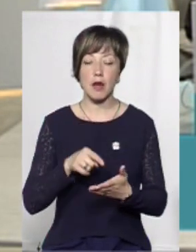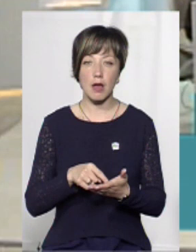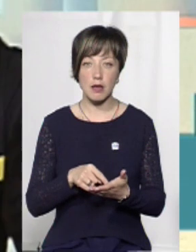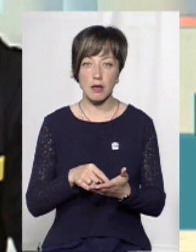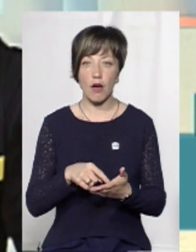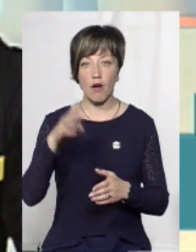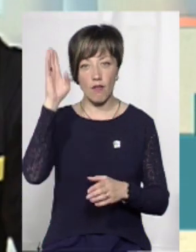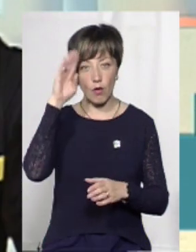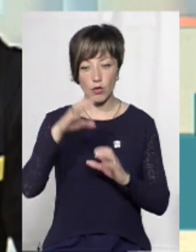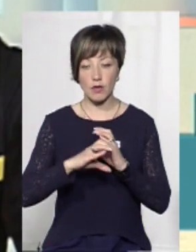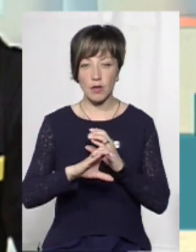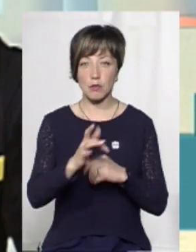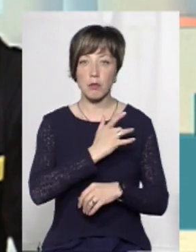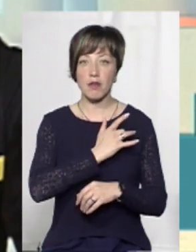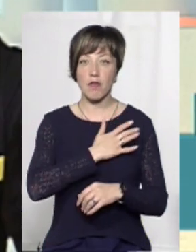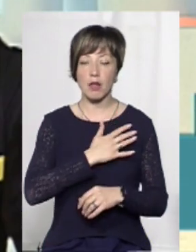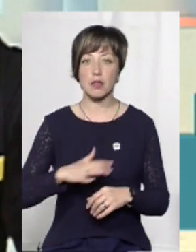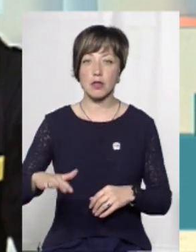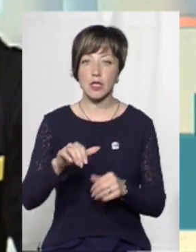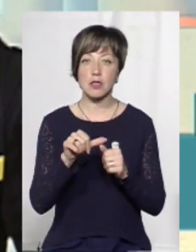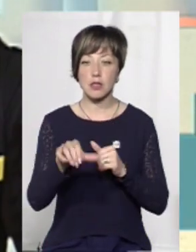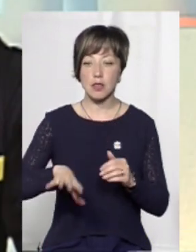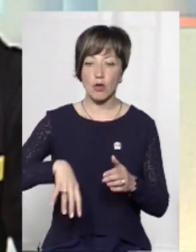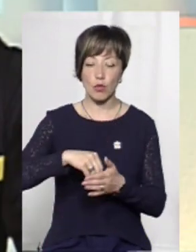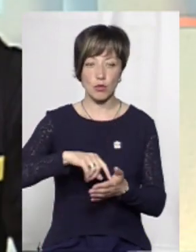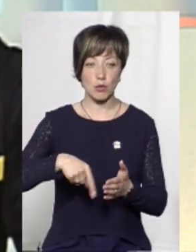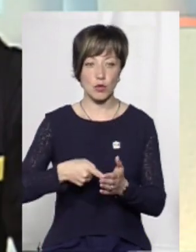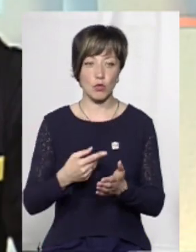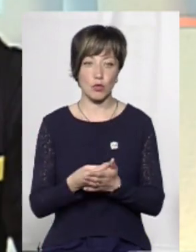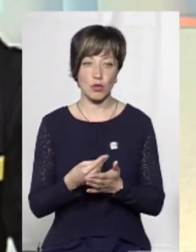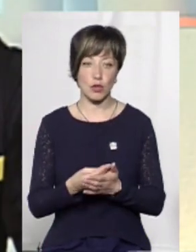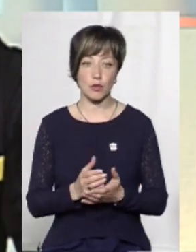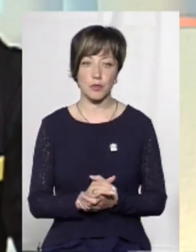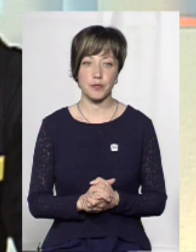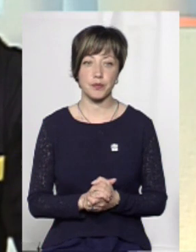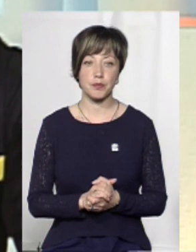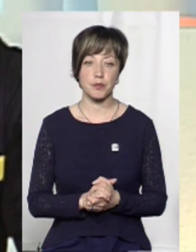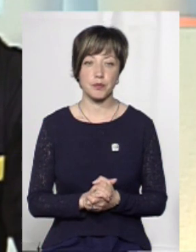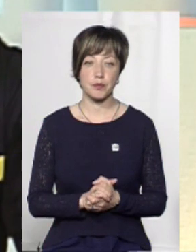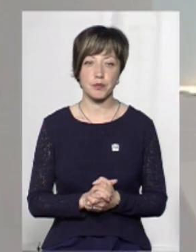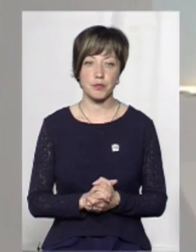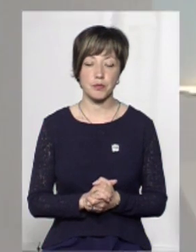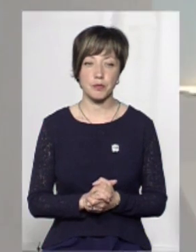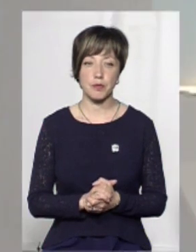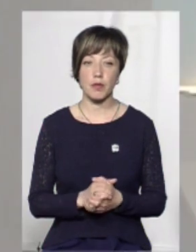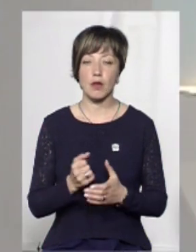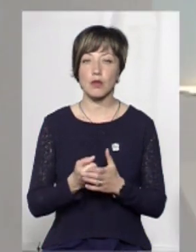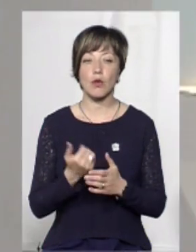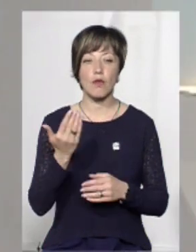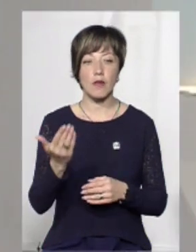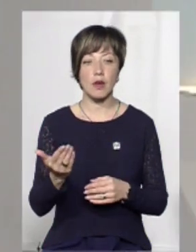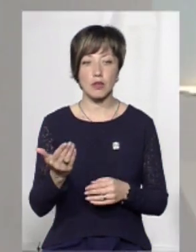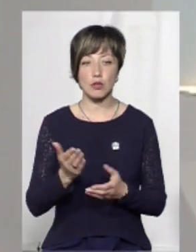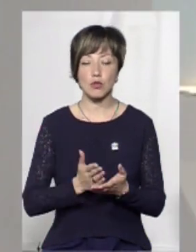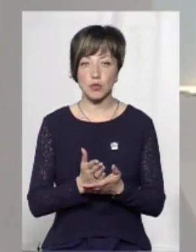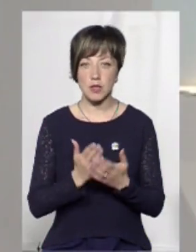водовідведення з приватних територій виключно за рахунок міського бюджету. А до вас, пане Сергію,